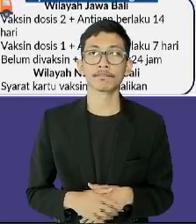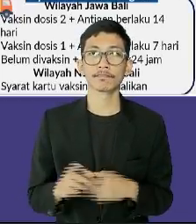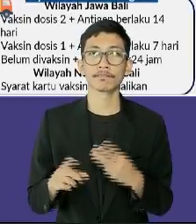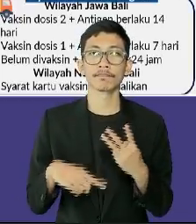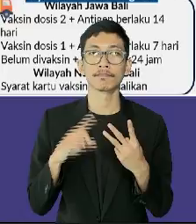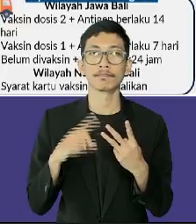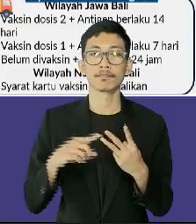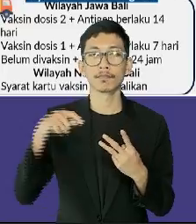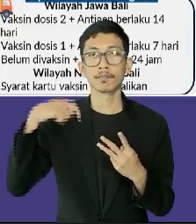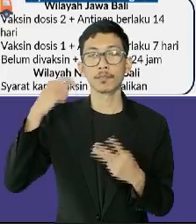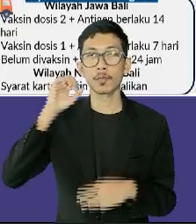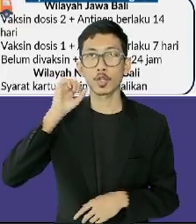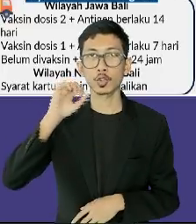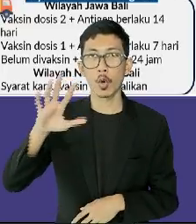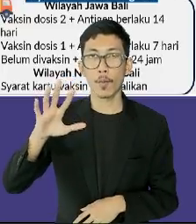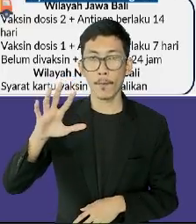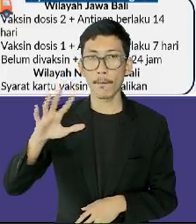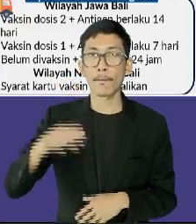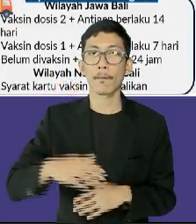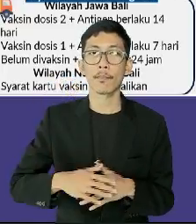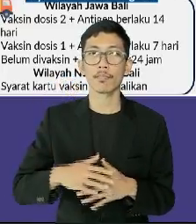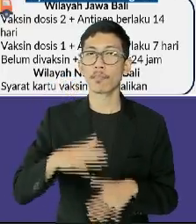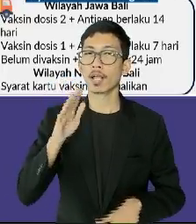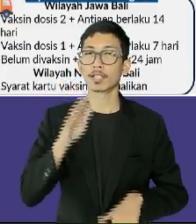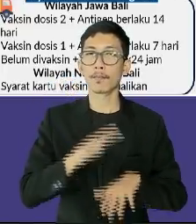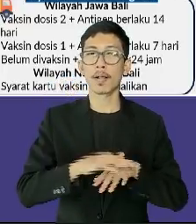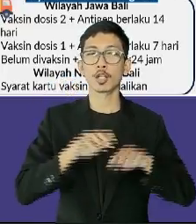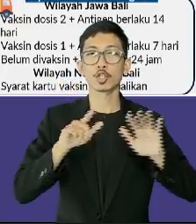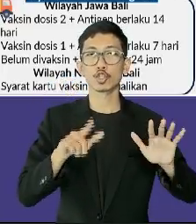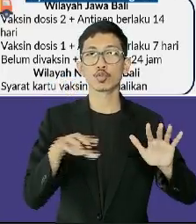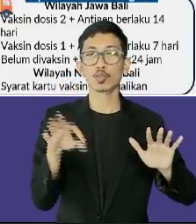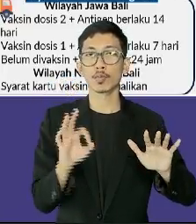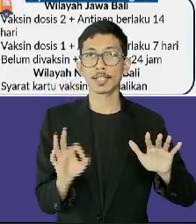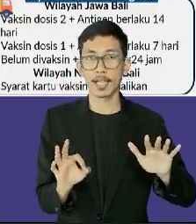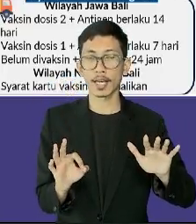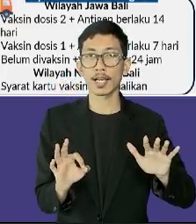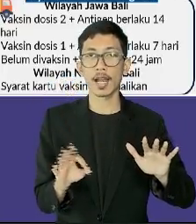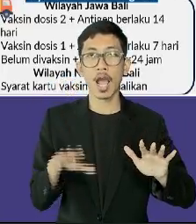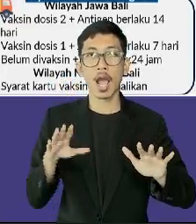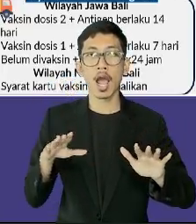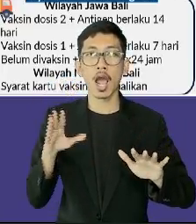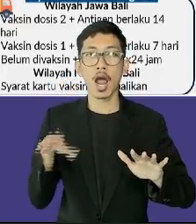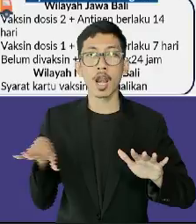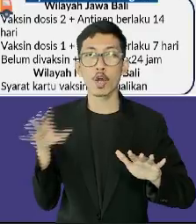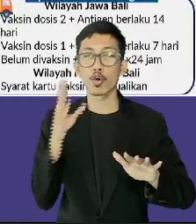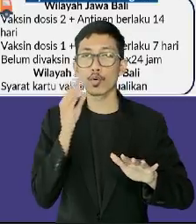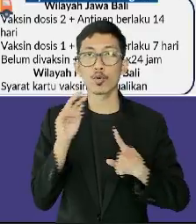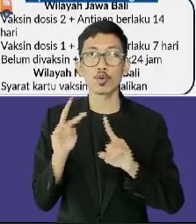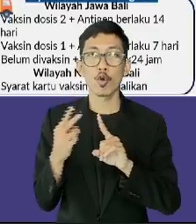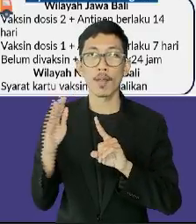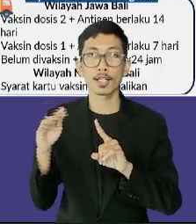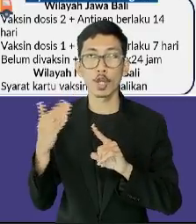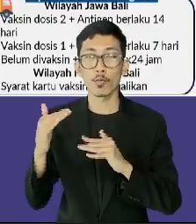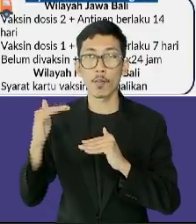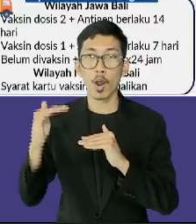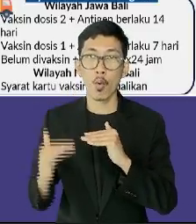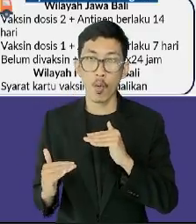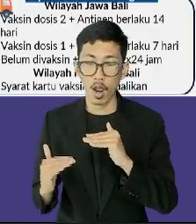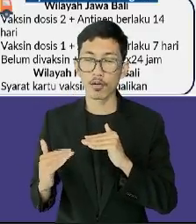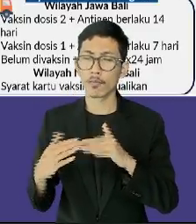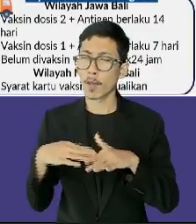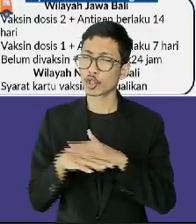bioskop beroperasi kapasitas maksimal 70% di mana anak usia kurang dari 12 tahun masuk dengan